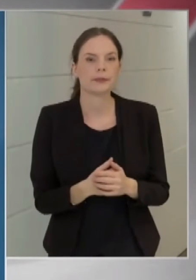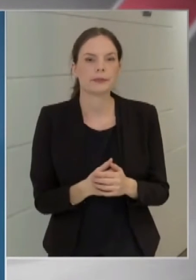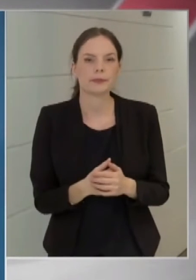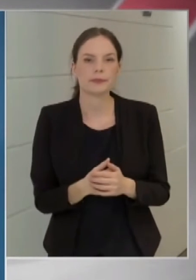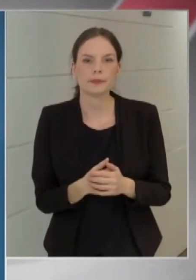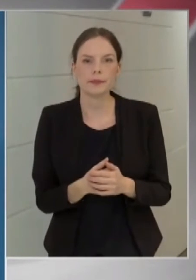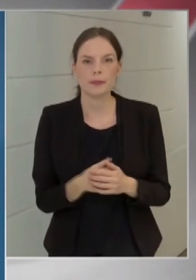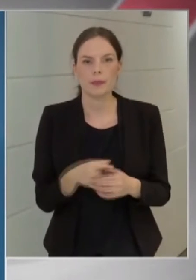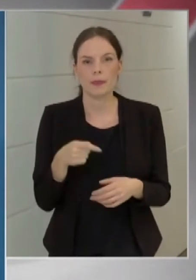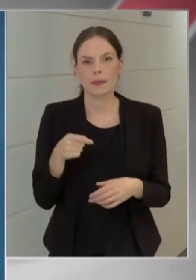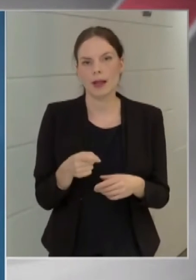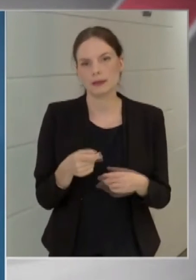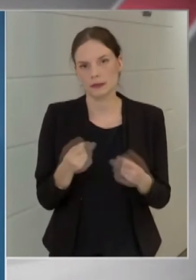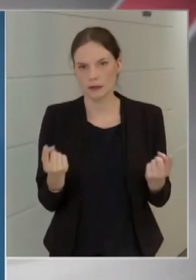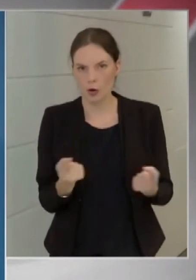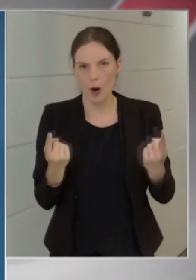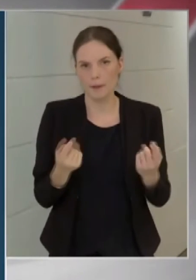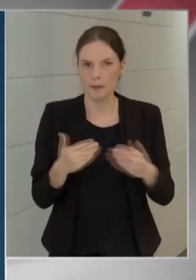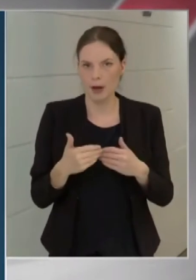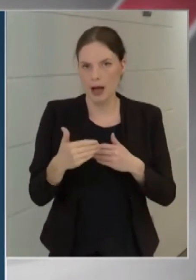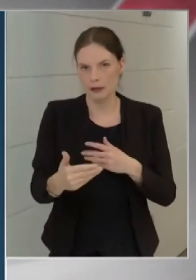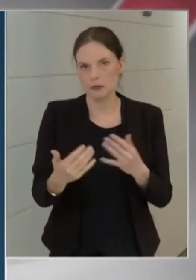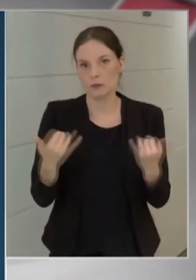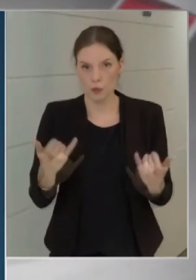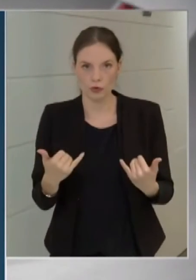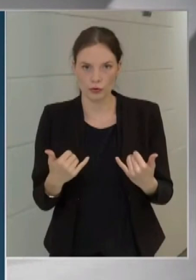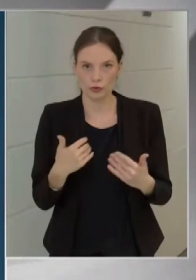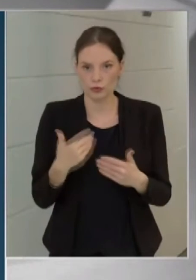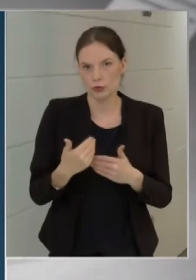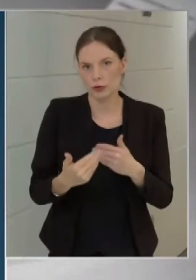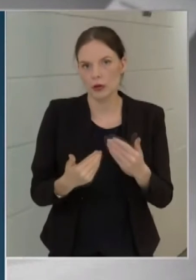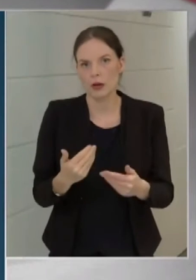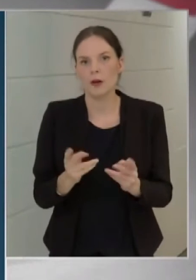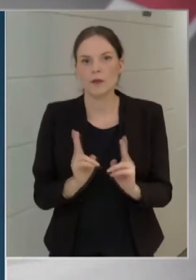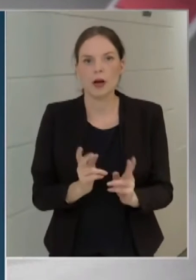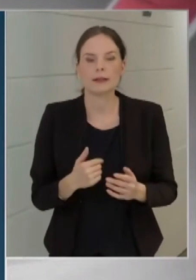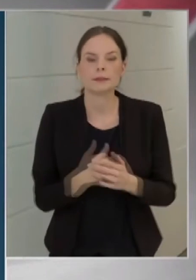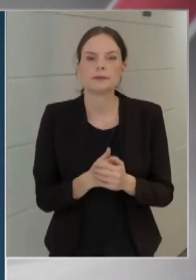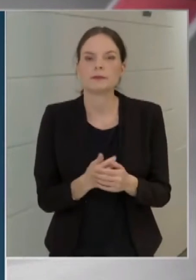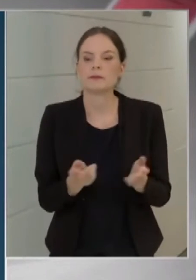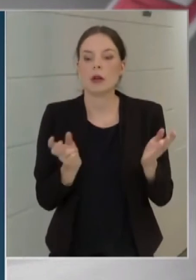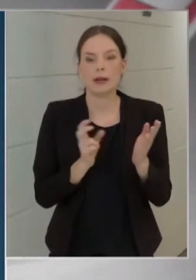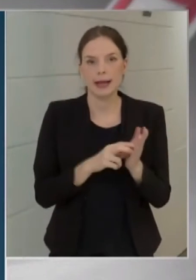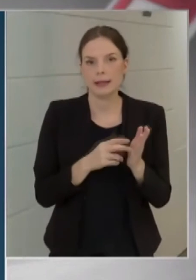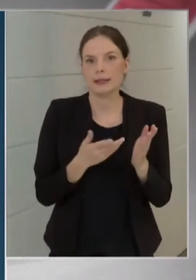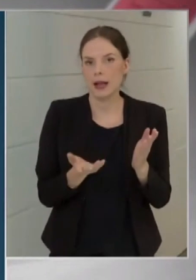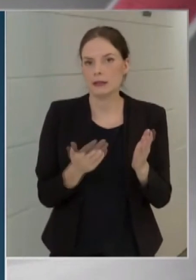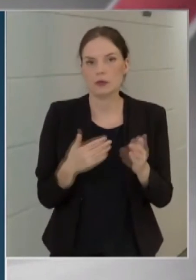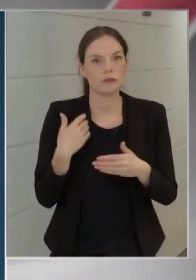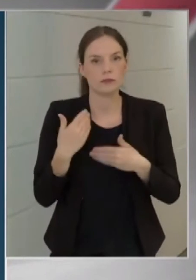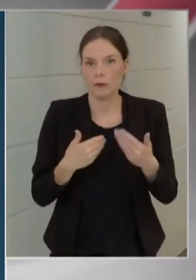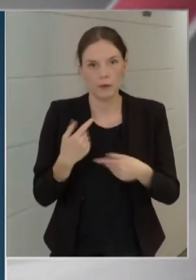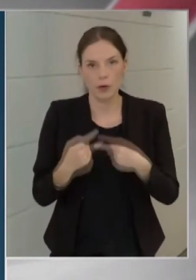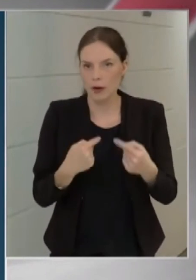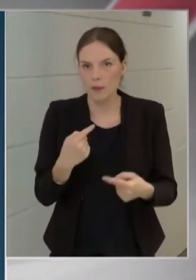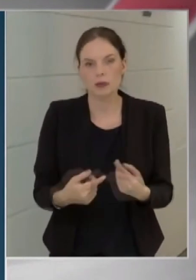Müller Cecília az ápolók áldozatos munkáját köszönte meg az ápolók napja alkalmából. Ezt a napot egy brit ápolónő Florence